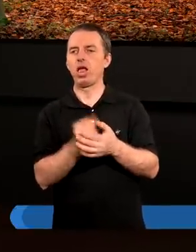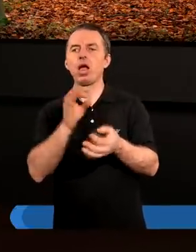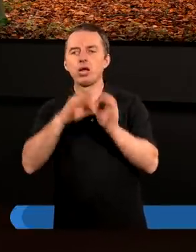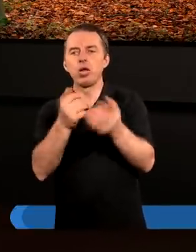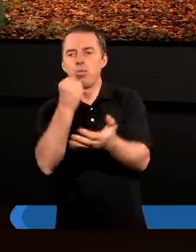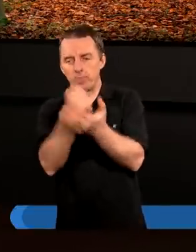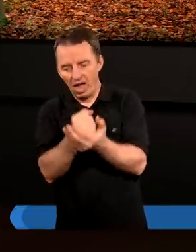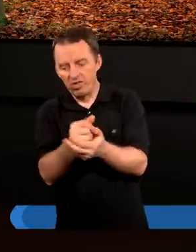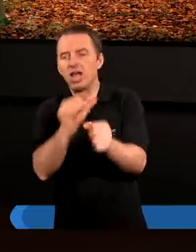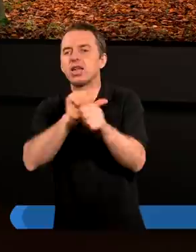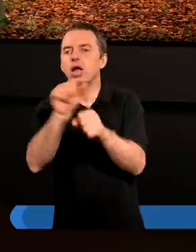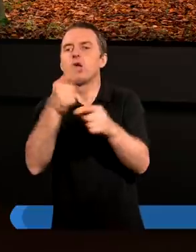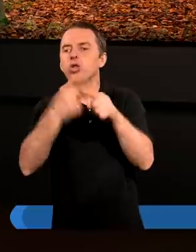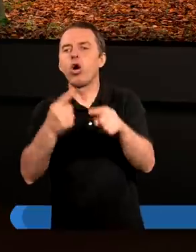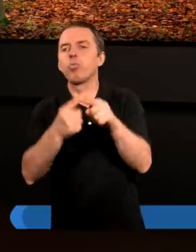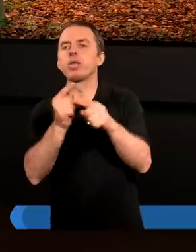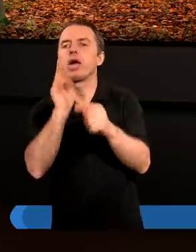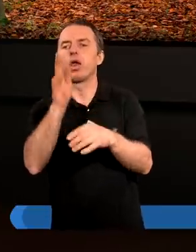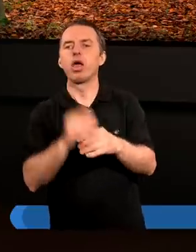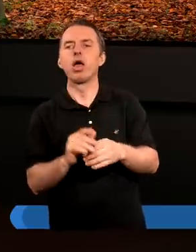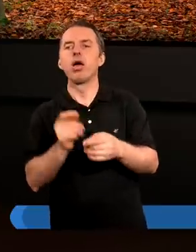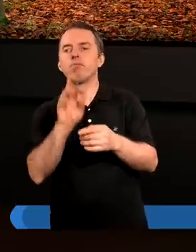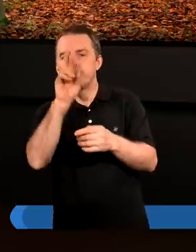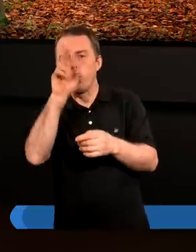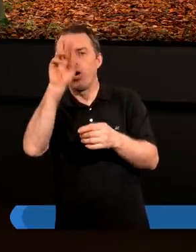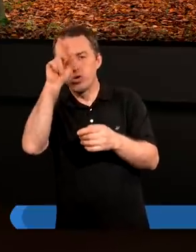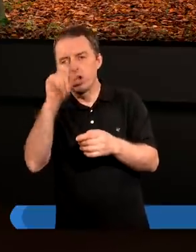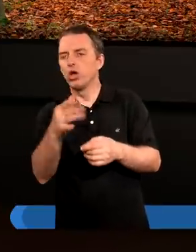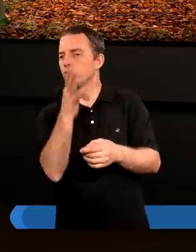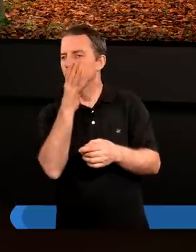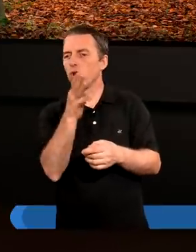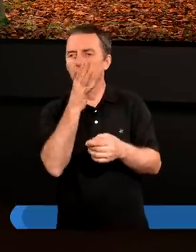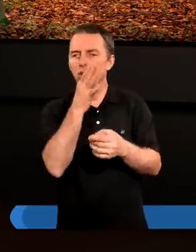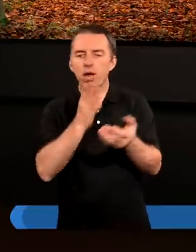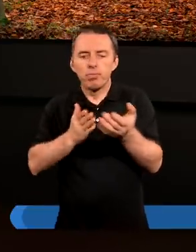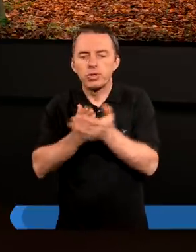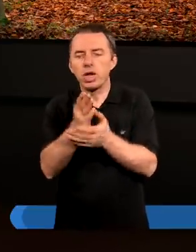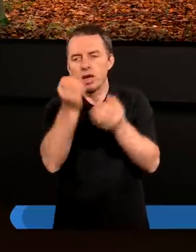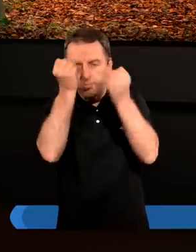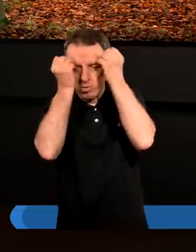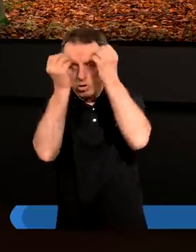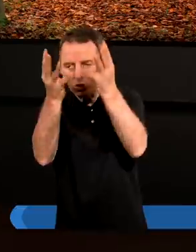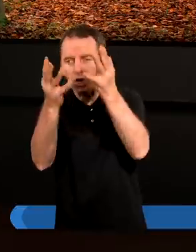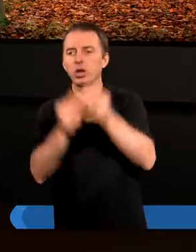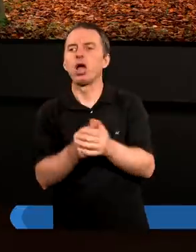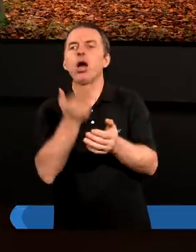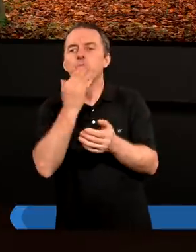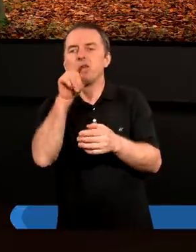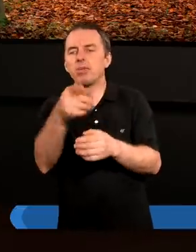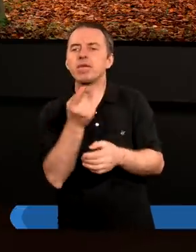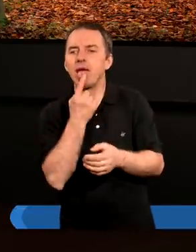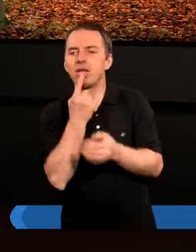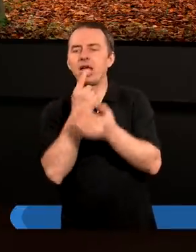Mówi, ale prawo zaistniało dopiero w pojęciach Żydów przez Mojżesza, prawda? Mówi tym